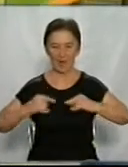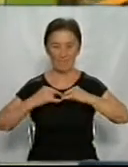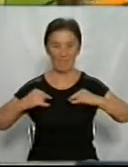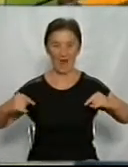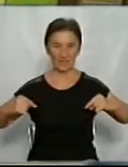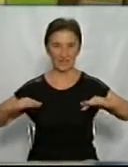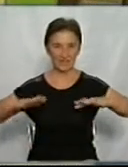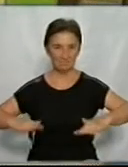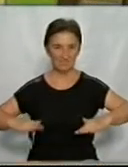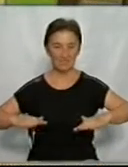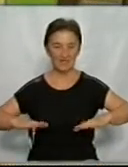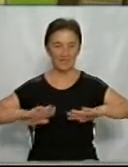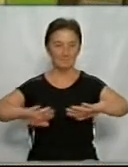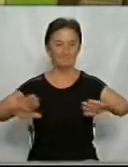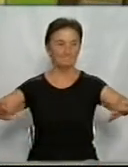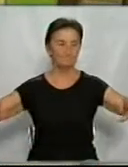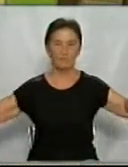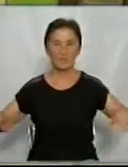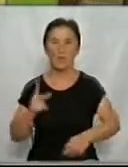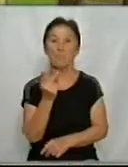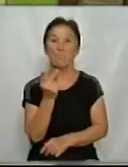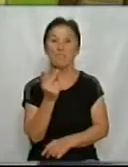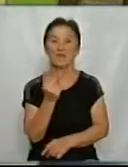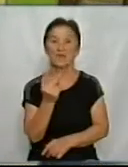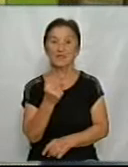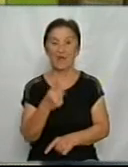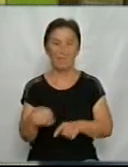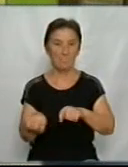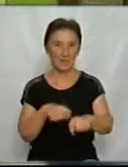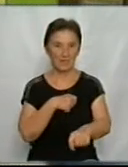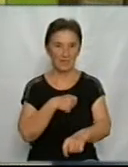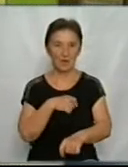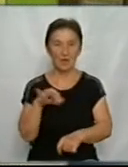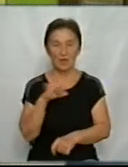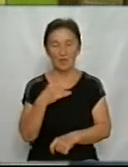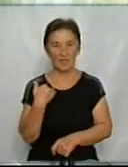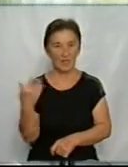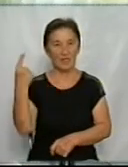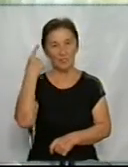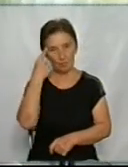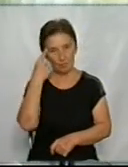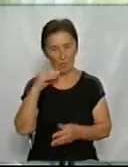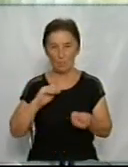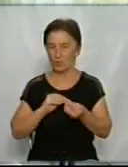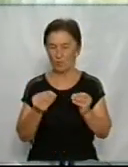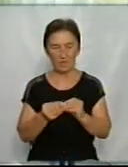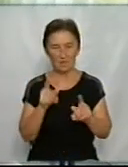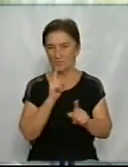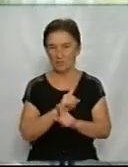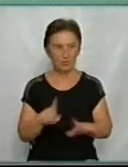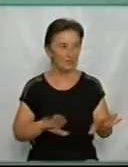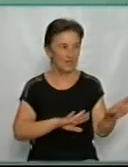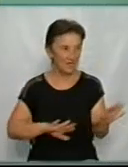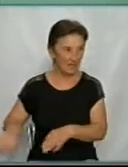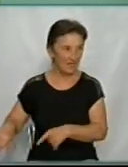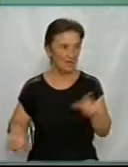півтора метра. У нас така лініка є, ми якраз виміряли, і проблем з навчанням, я думаю, що не буде. Це приміщення шкільної їдальні.